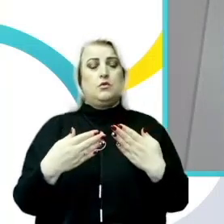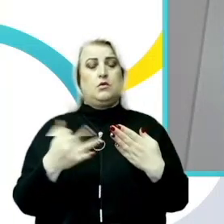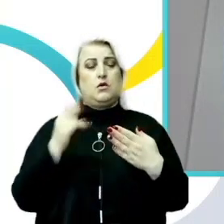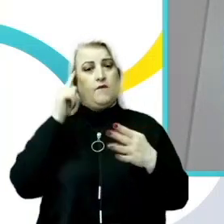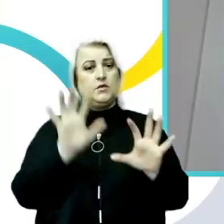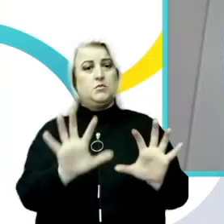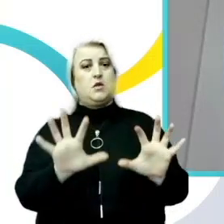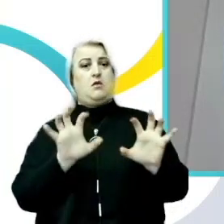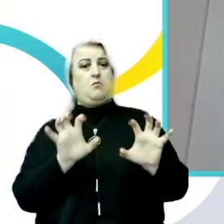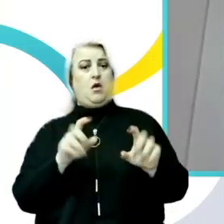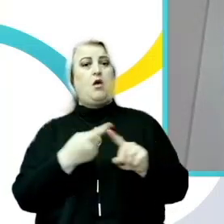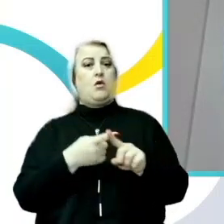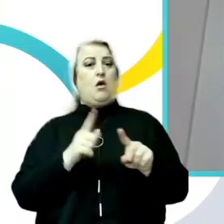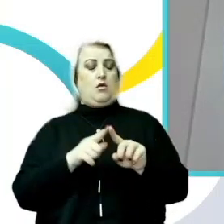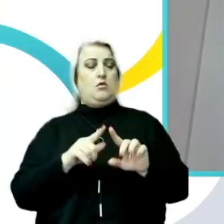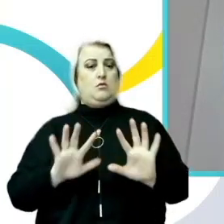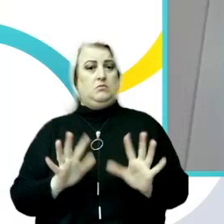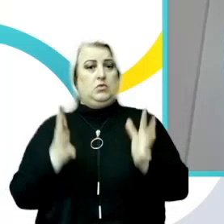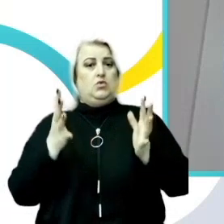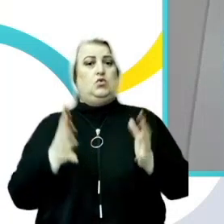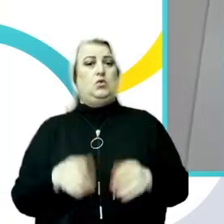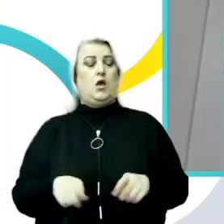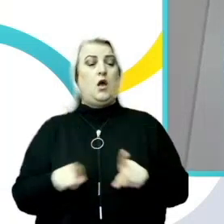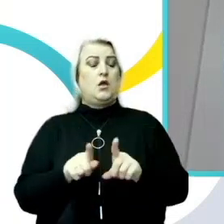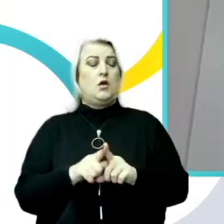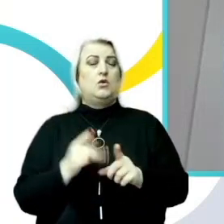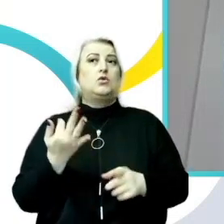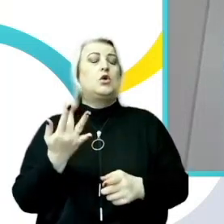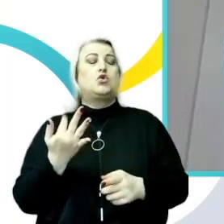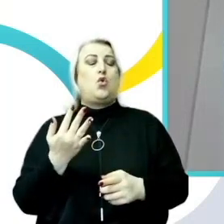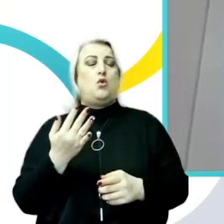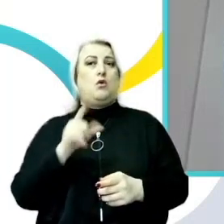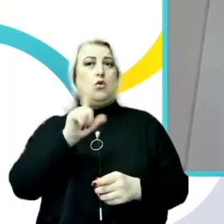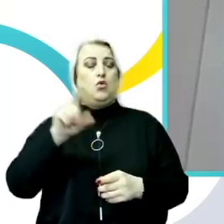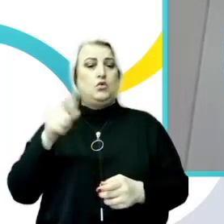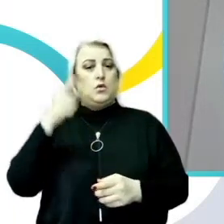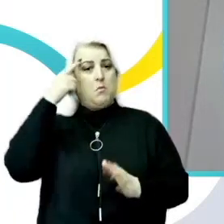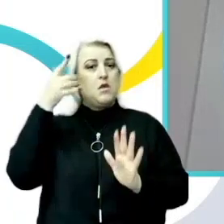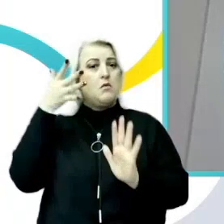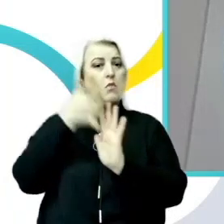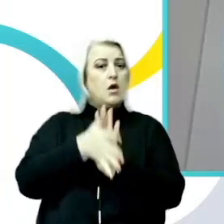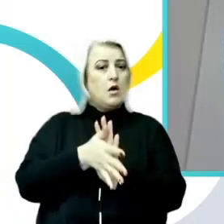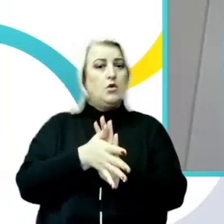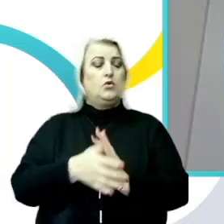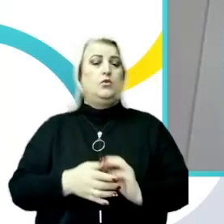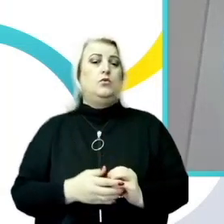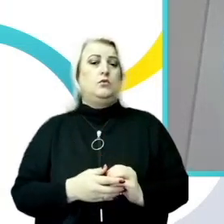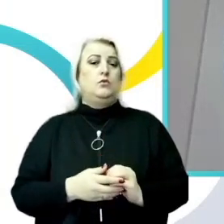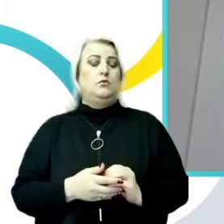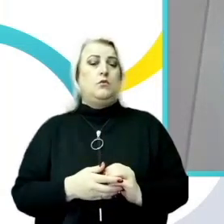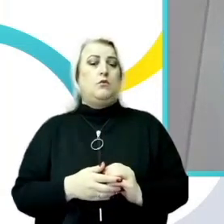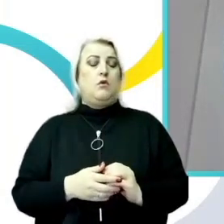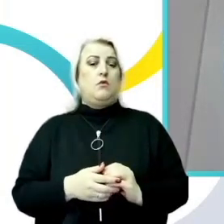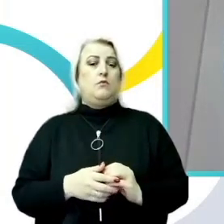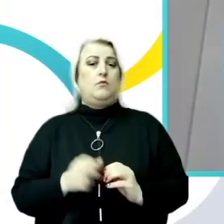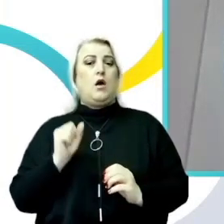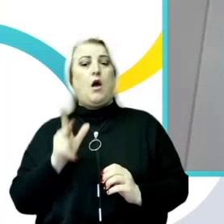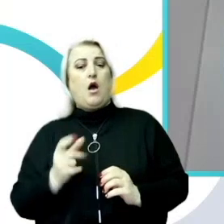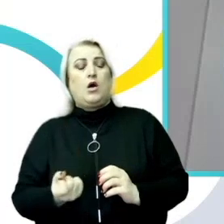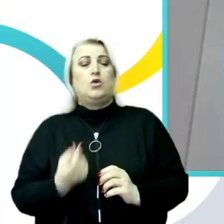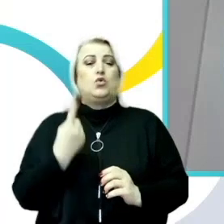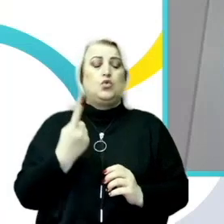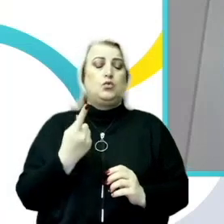față de acest fenomen, dar și gradul de conștientizare a înțelegerii mecanismelor de